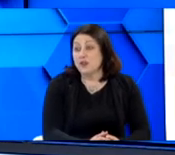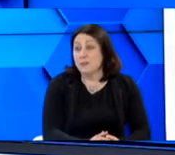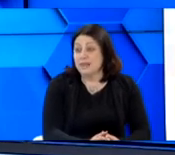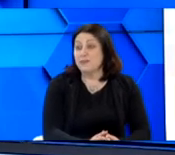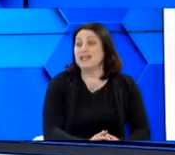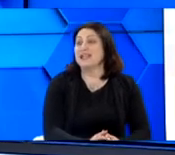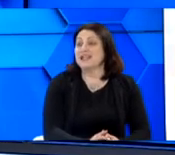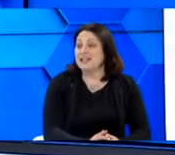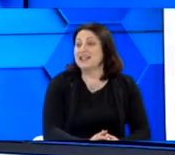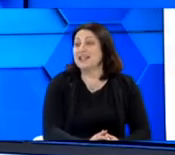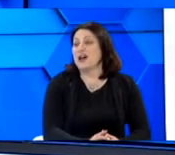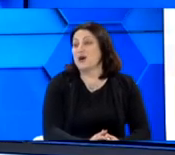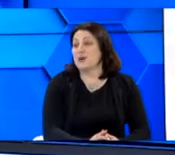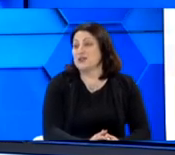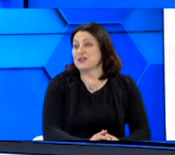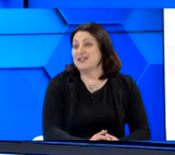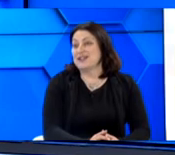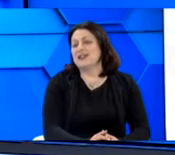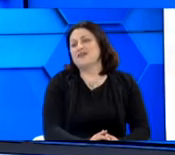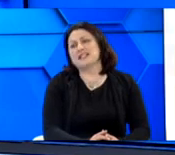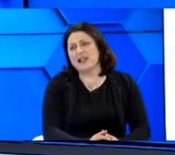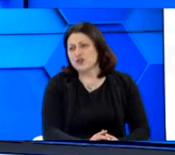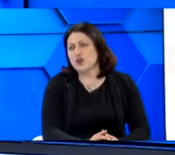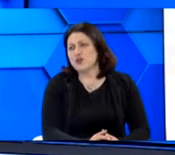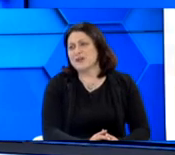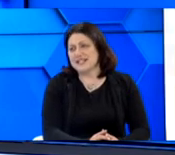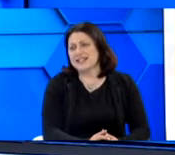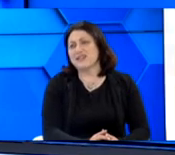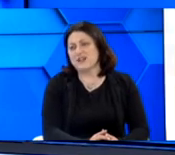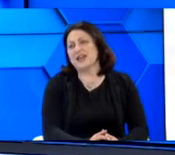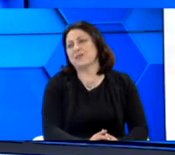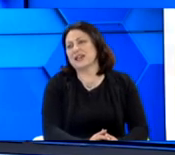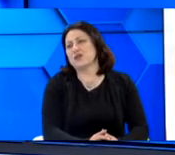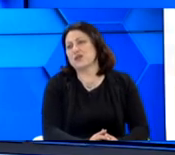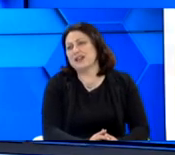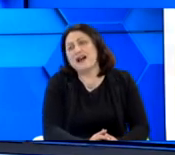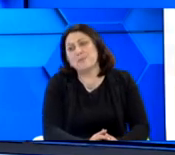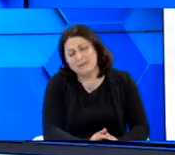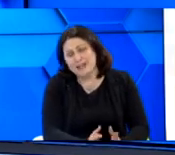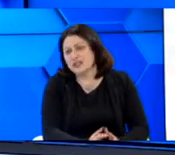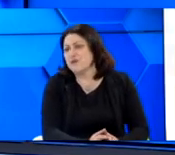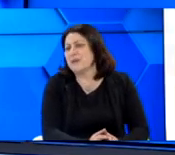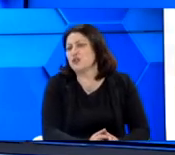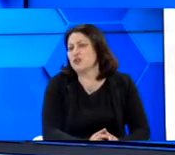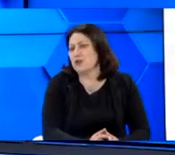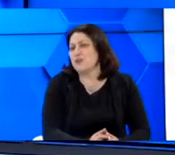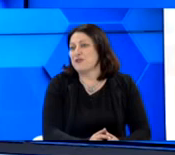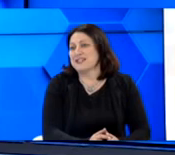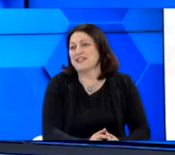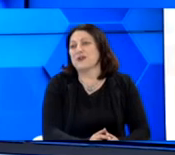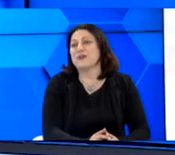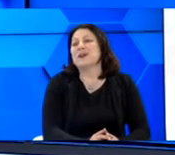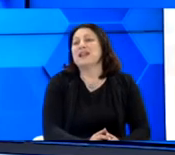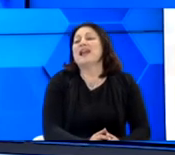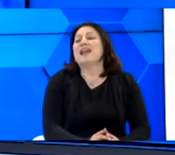σημαντικό μήνυμα και για την Κρήτη και για όλους. Και φυσικά στόχος μας είναι να φέρουμε και να κρατήσουμε μάλλον το τρόπο όπου